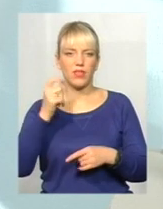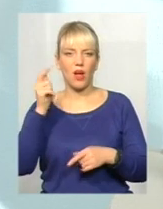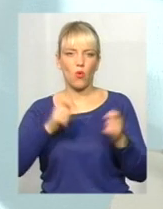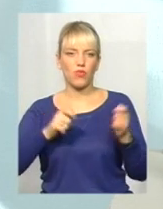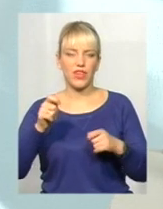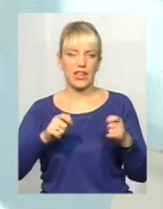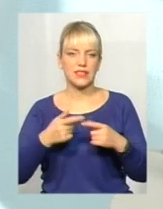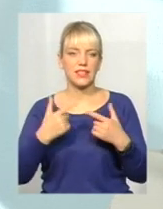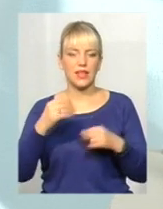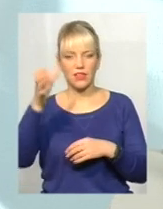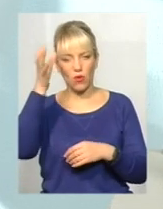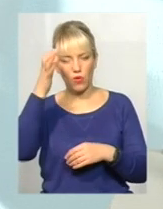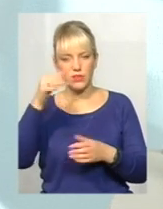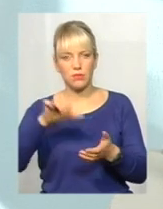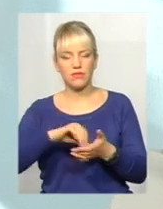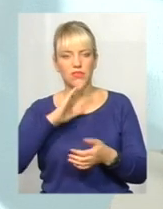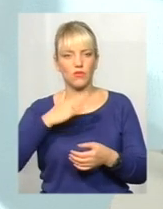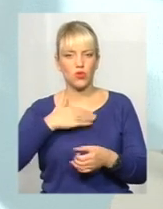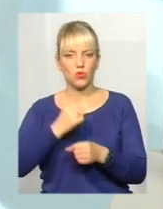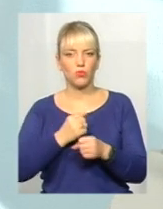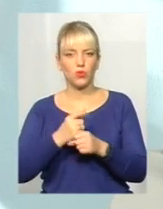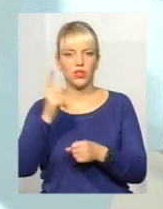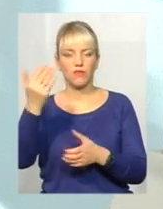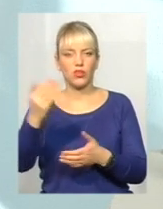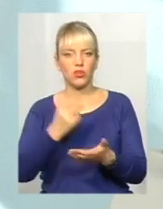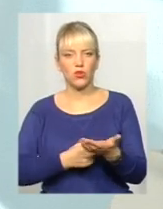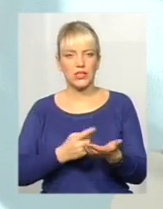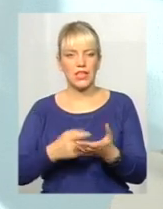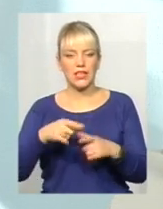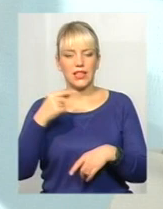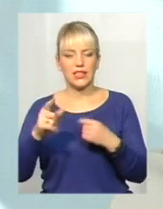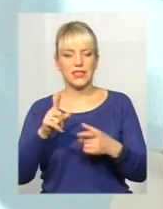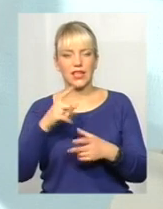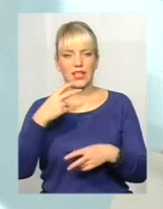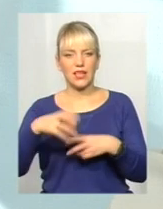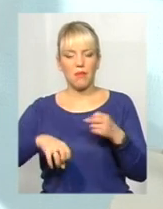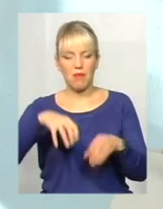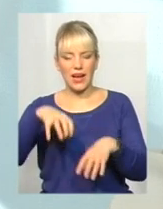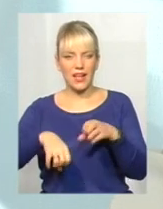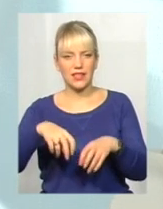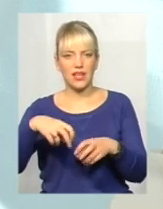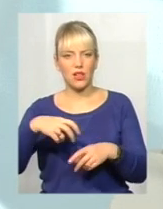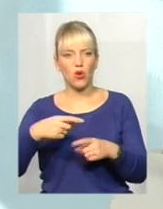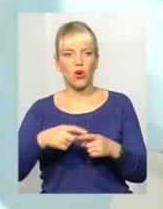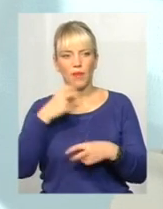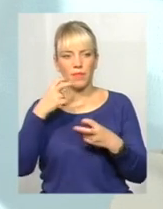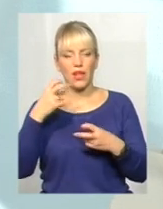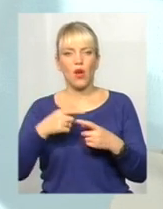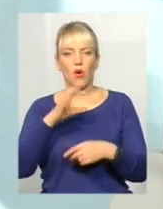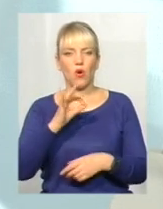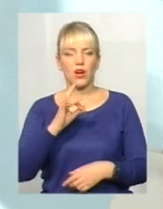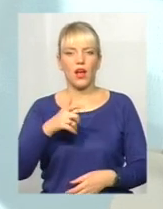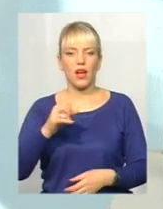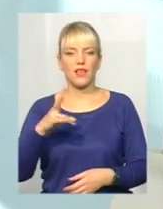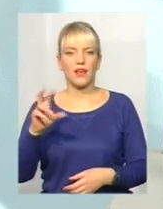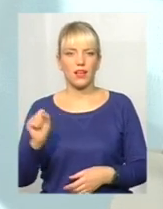конференцій, де науковці представляли свою роботу, і вони доказали, що листя, яке перегнило, перегнило з гілками і органіка з